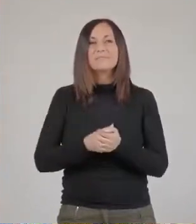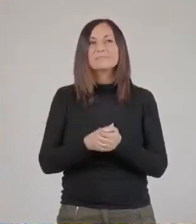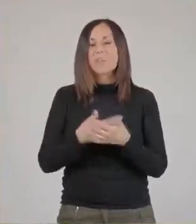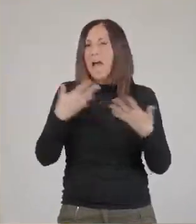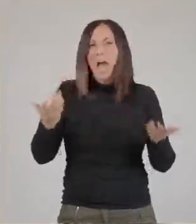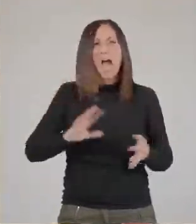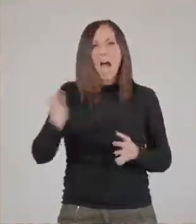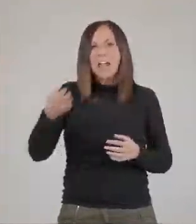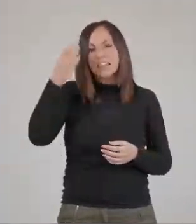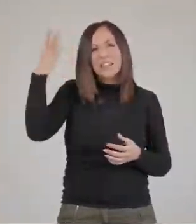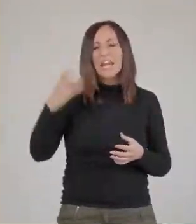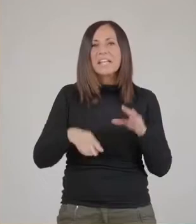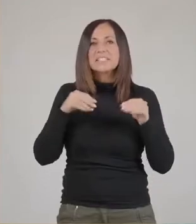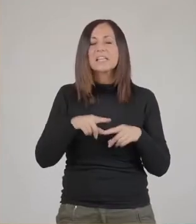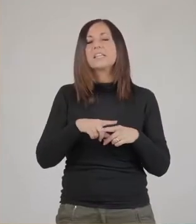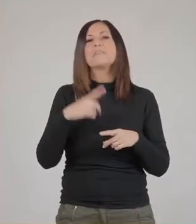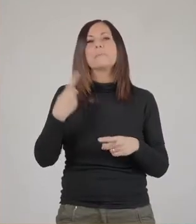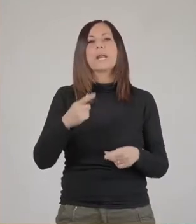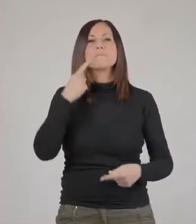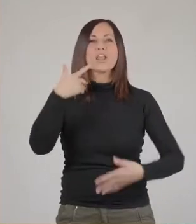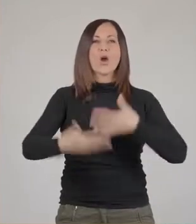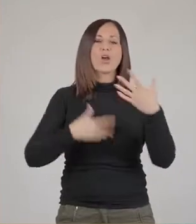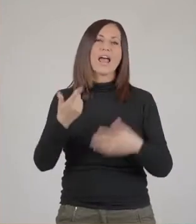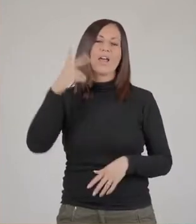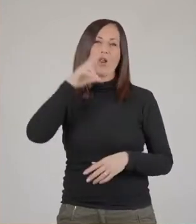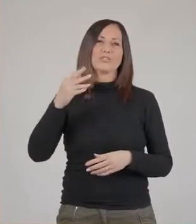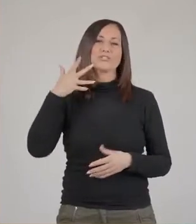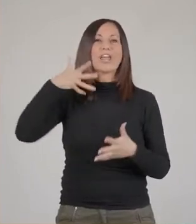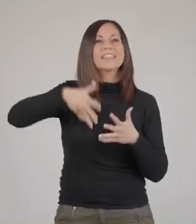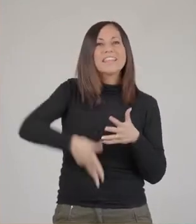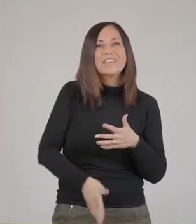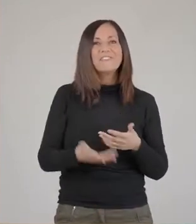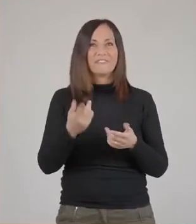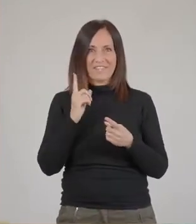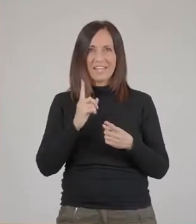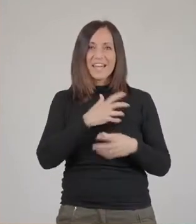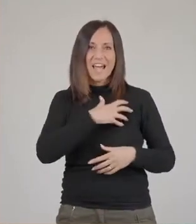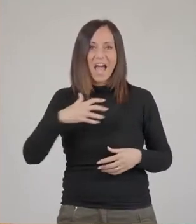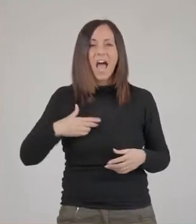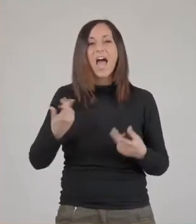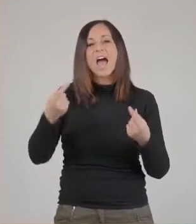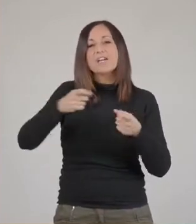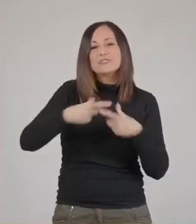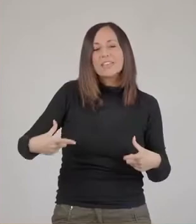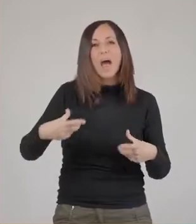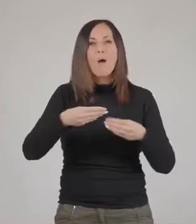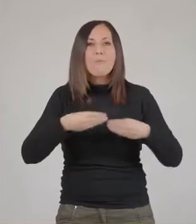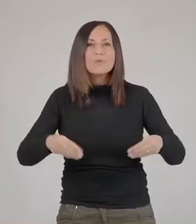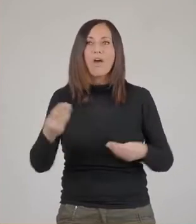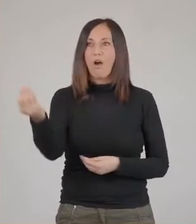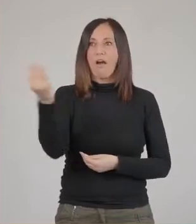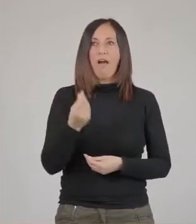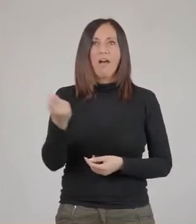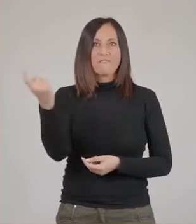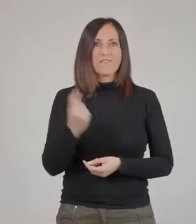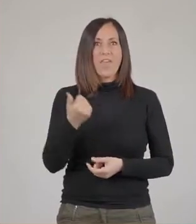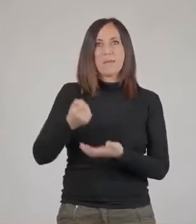e una serie di altre iniziative volte a migliorare la conoscenza scientifica e a portare in città e in museo alcuni